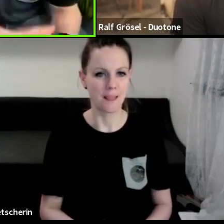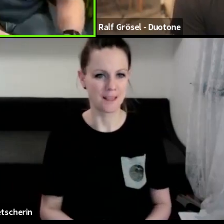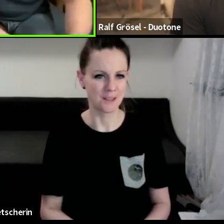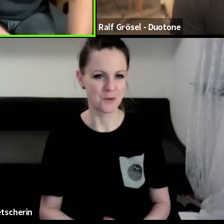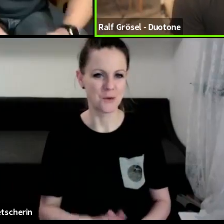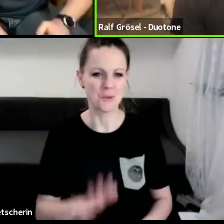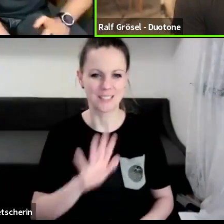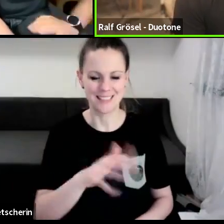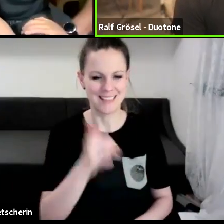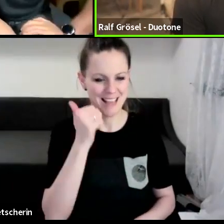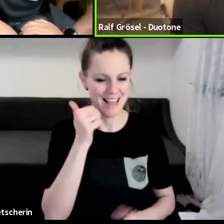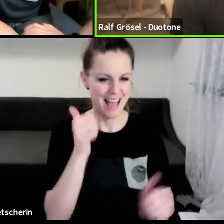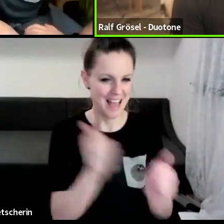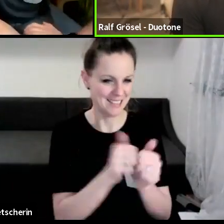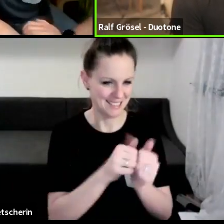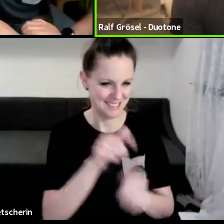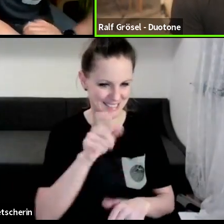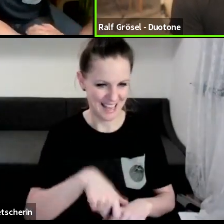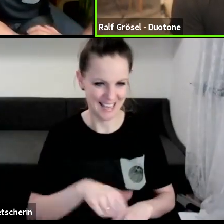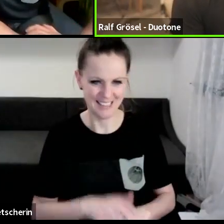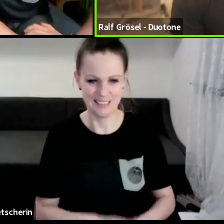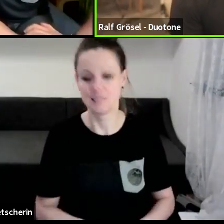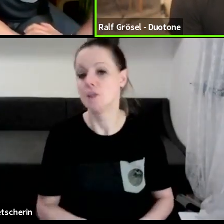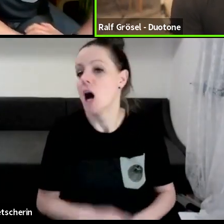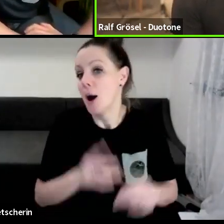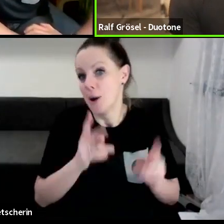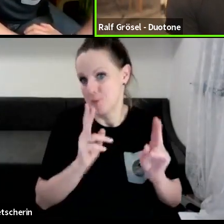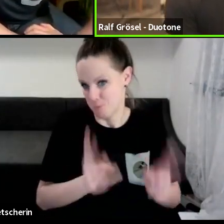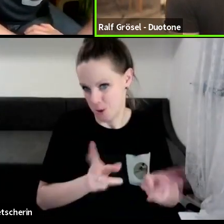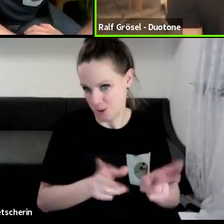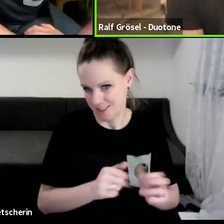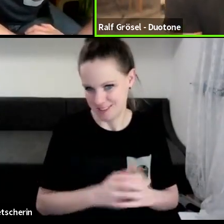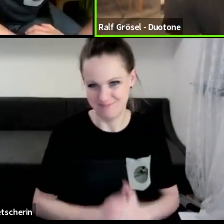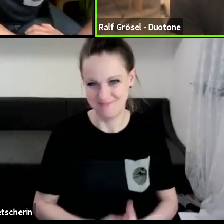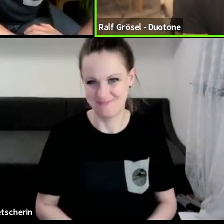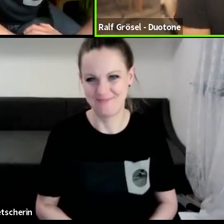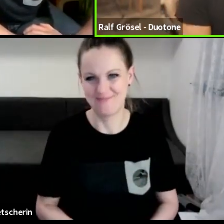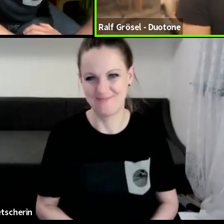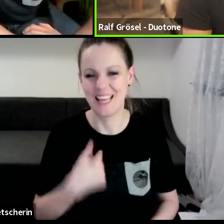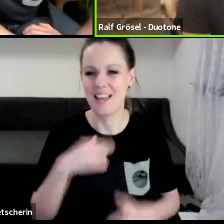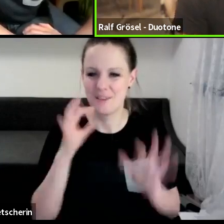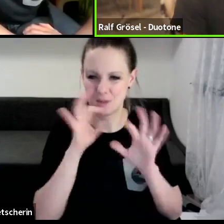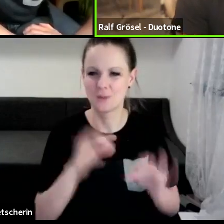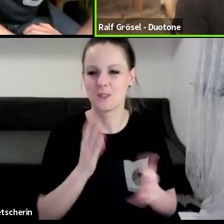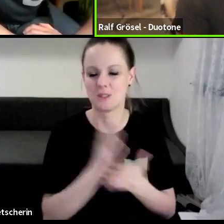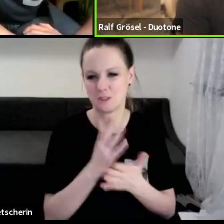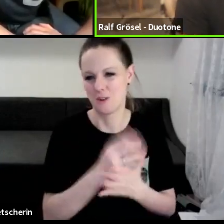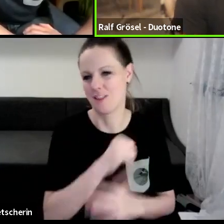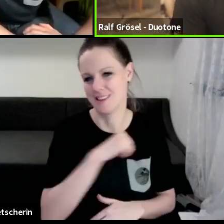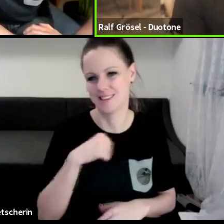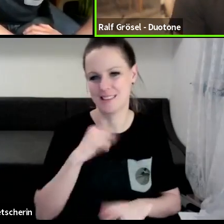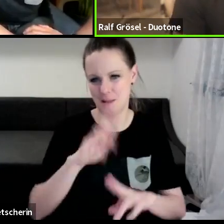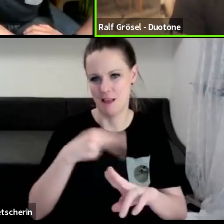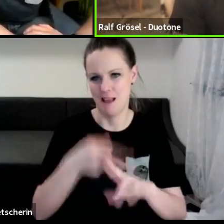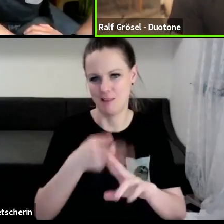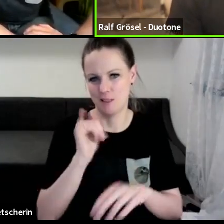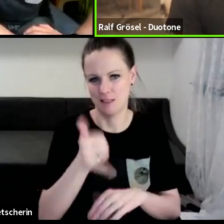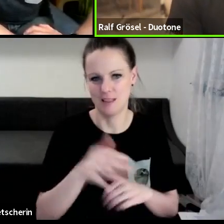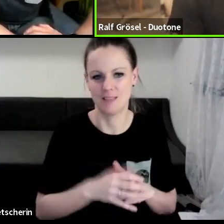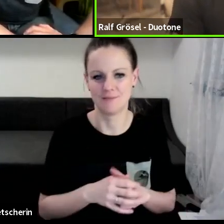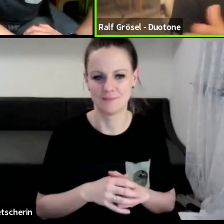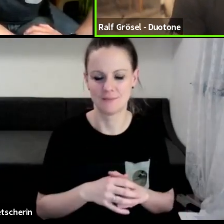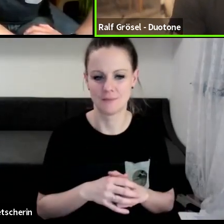natürlich. Könnte passieren, aber wie gesagt, also ich versuche das schon, ich versuche das schon irgendwie und ich möchte,